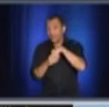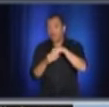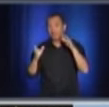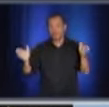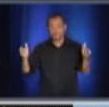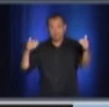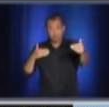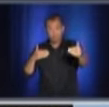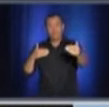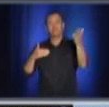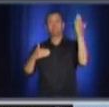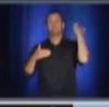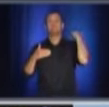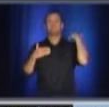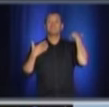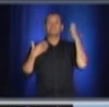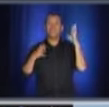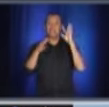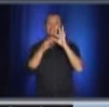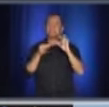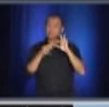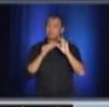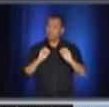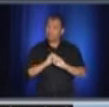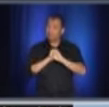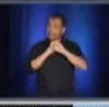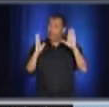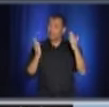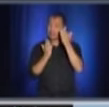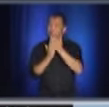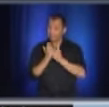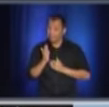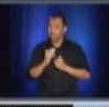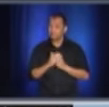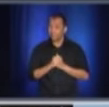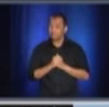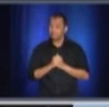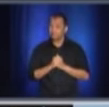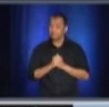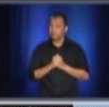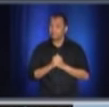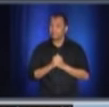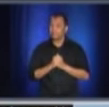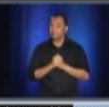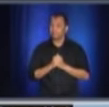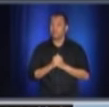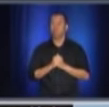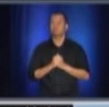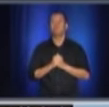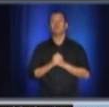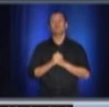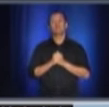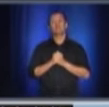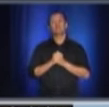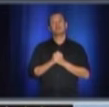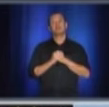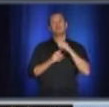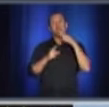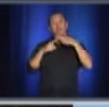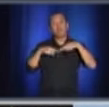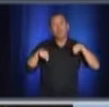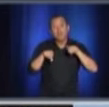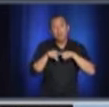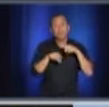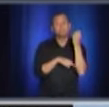Je l'ai dit tout à l'heure, c'est très clair, il faut que les lieux privés, les parties